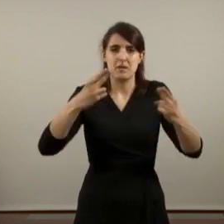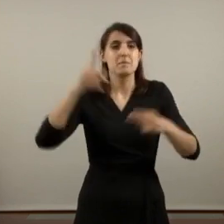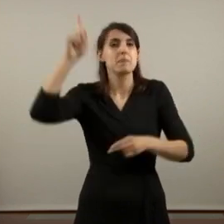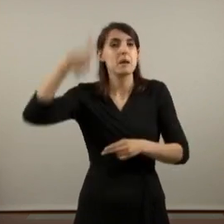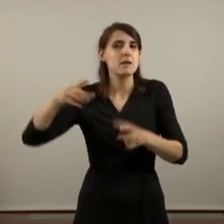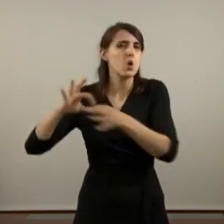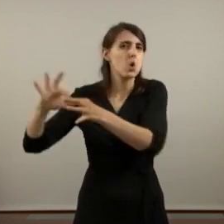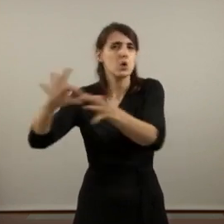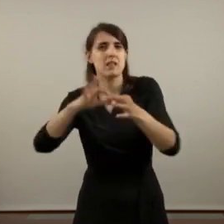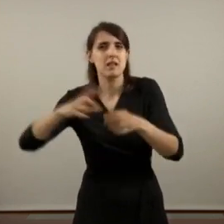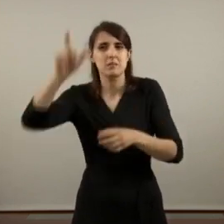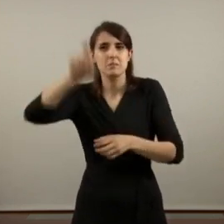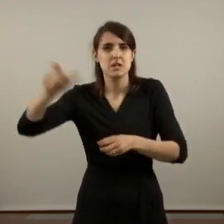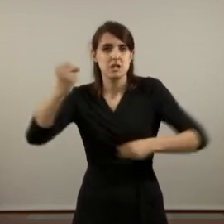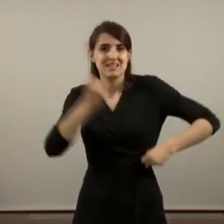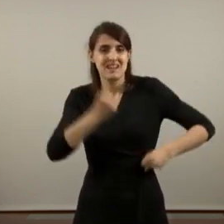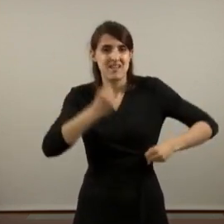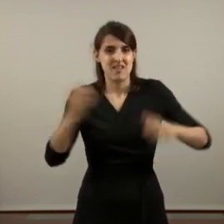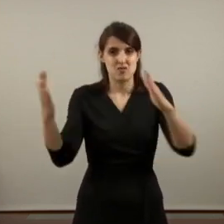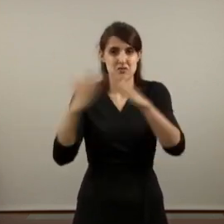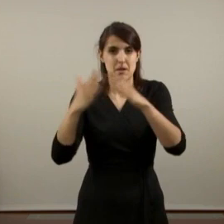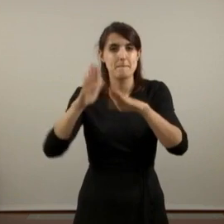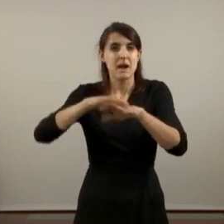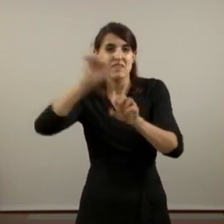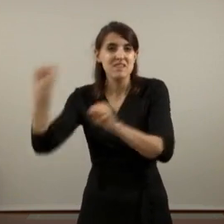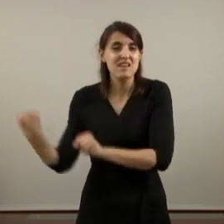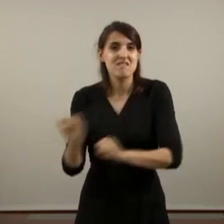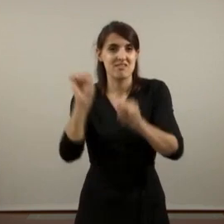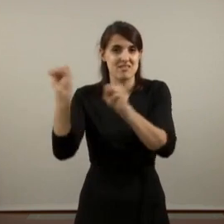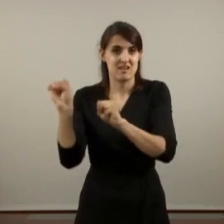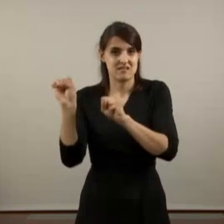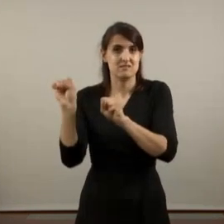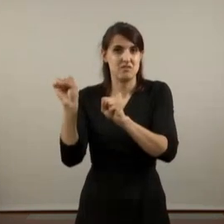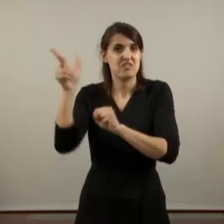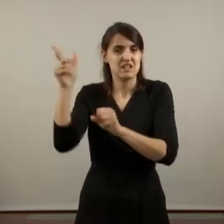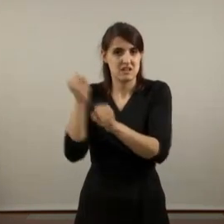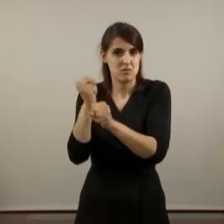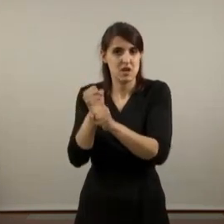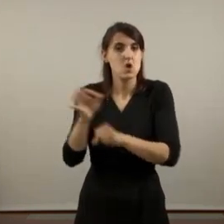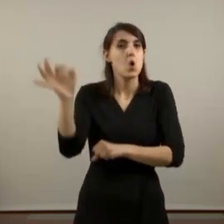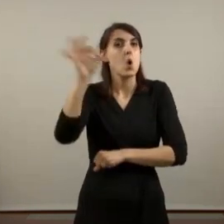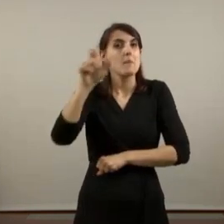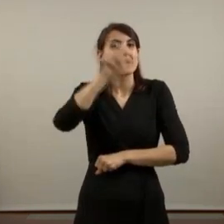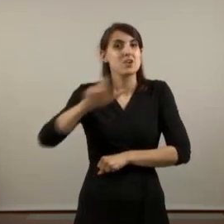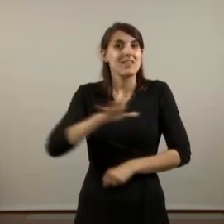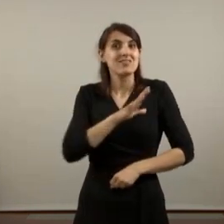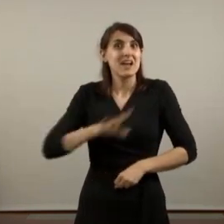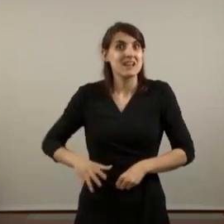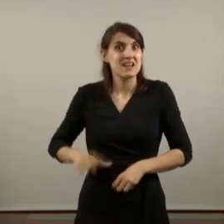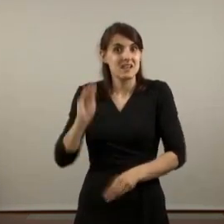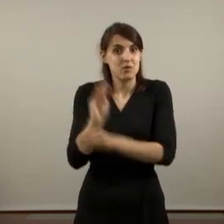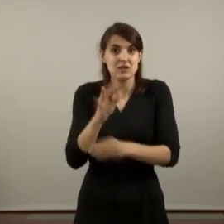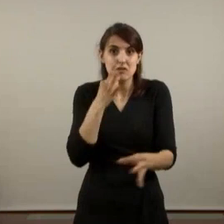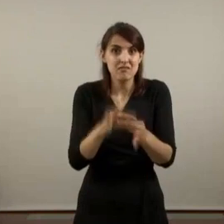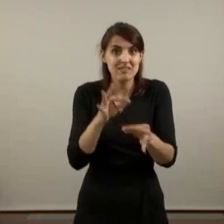'autoorganitzen en sindicats per defensar els seus drets laborals o la de les interines d'educació infantil que fins i tot van aconseguir impulsar una